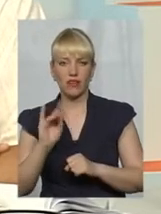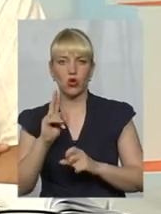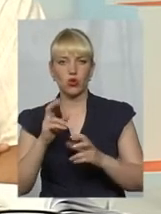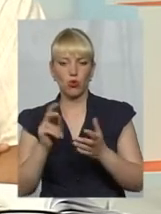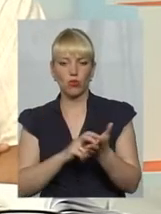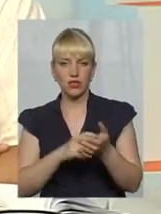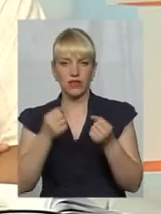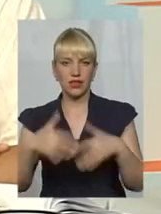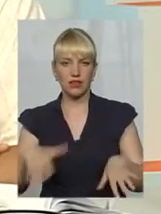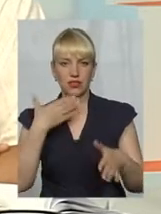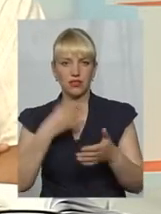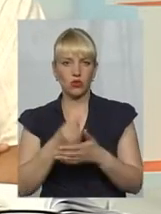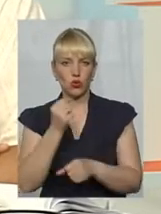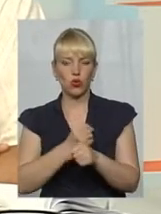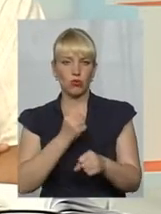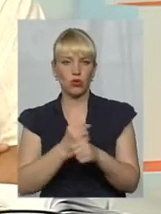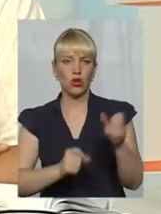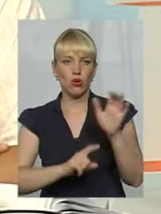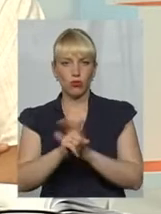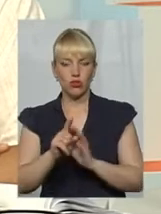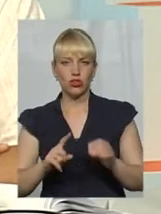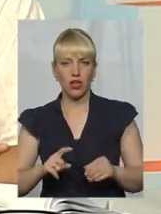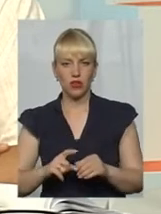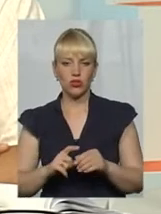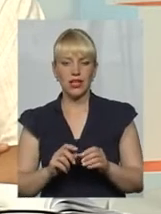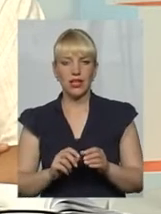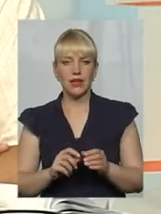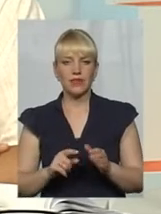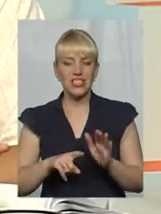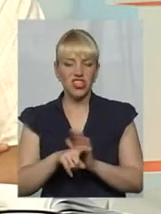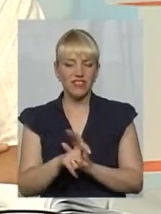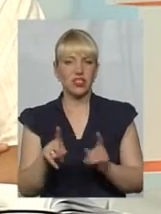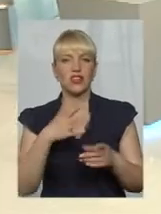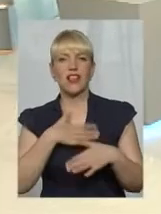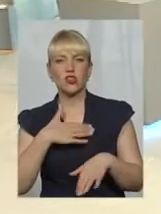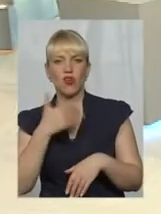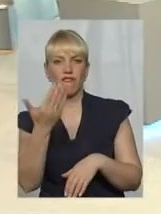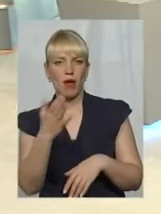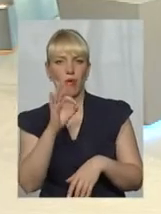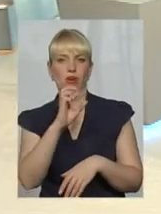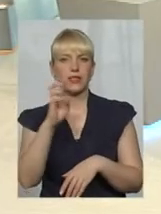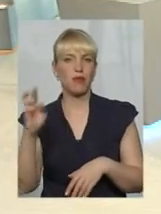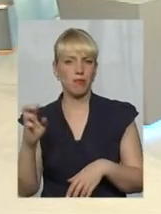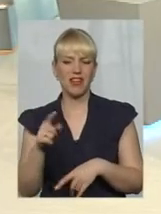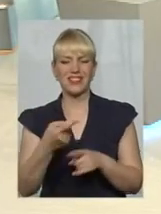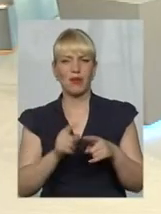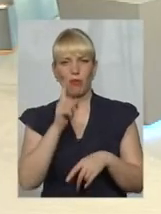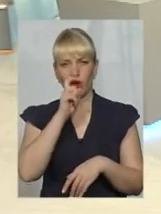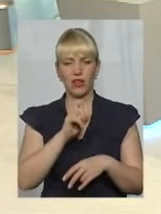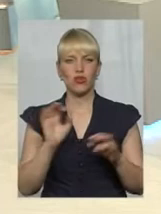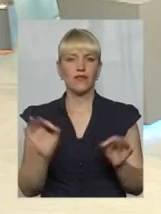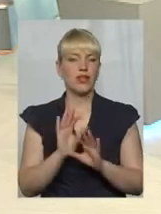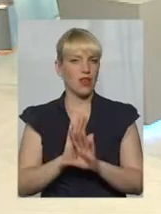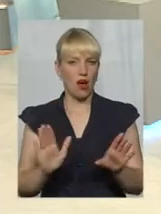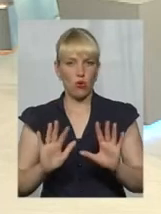свою роботу, там починають запускати червячка, що там наше вам то СББ, воно погано, ні в якому випадку,